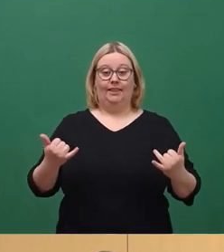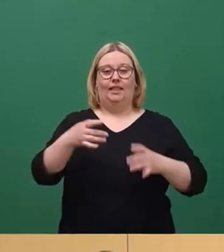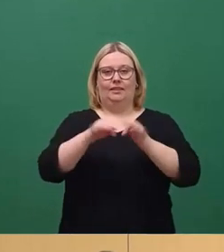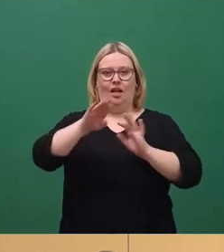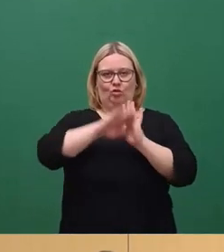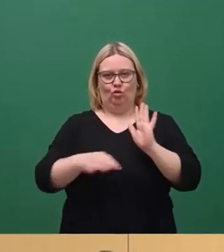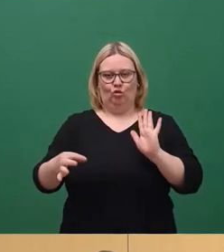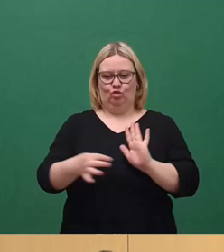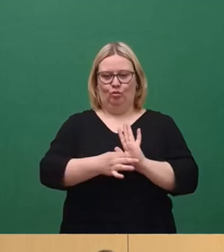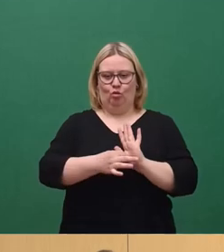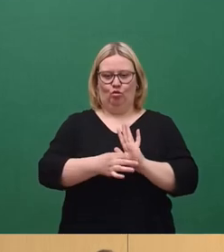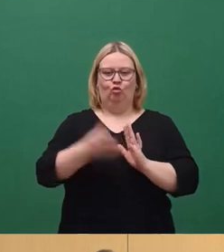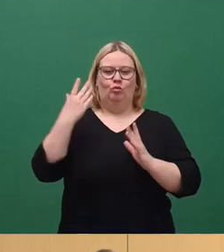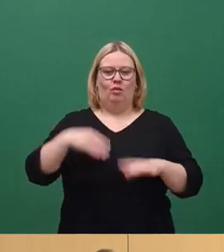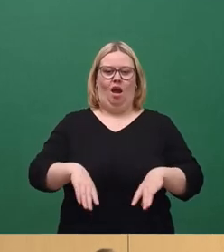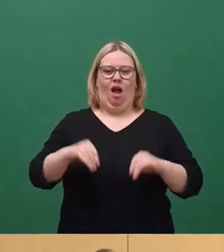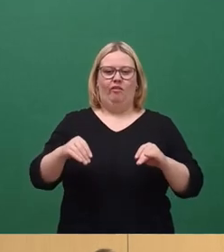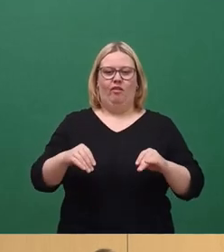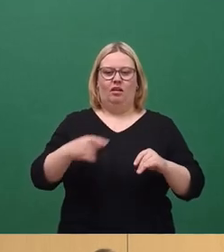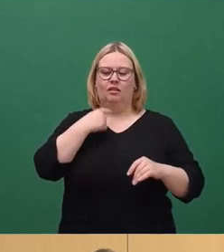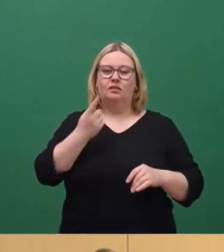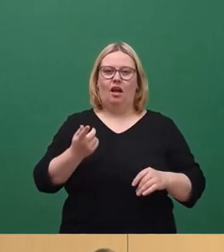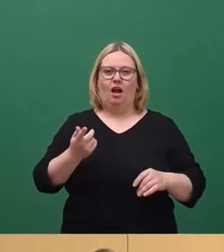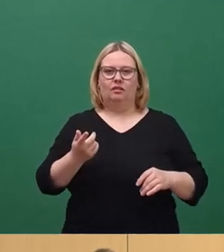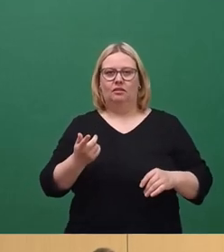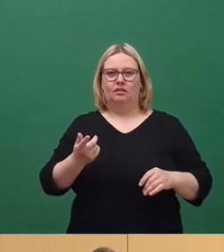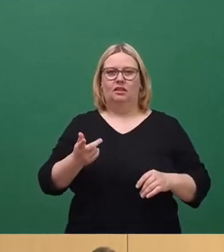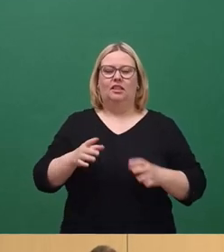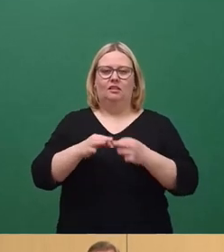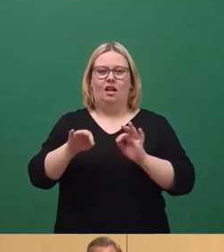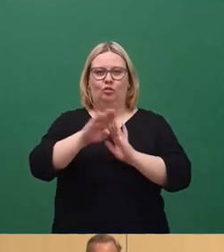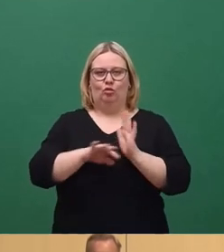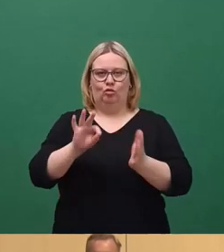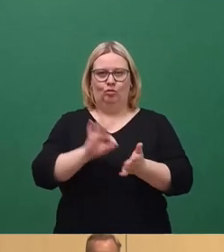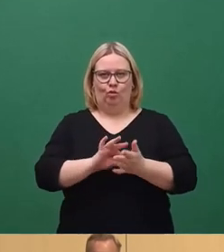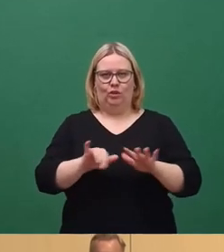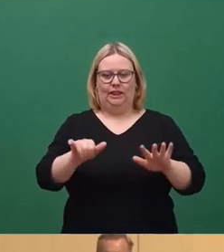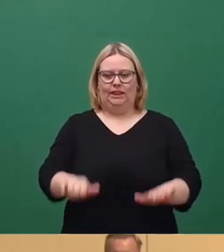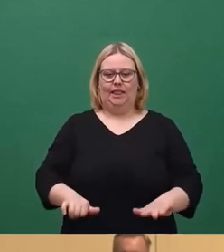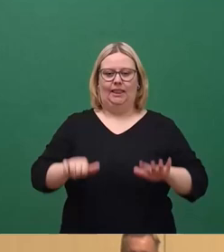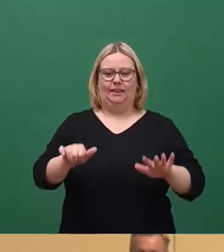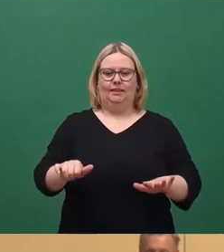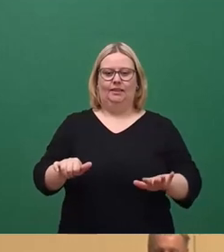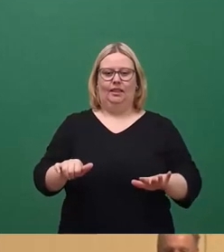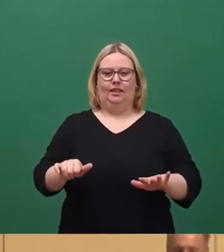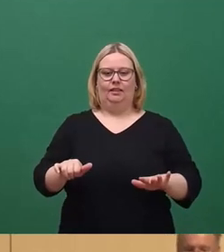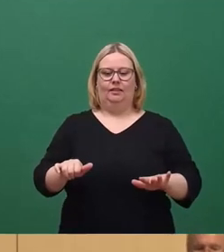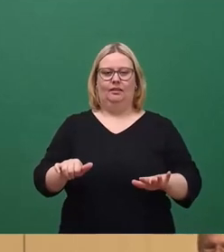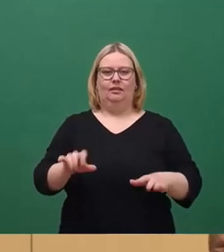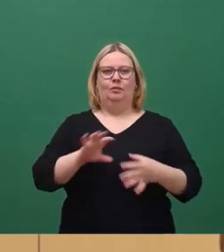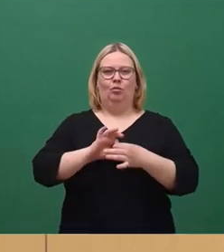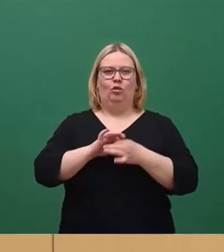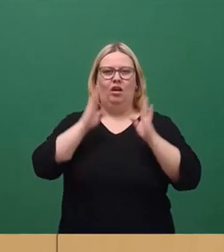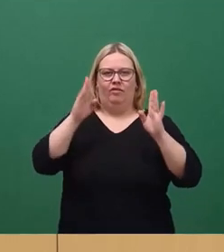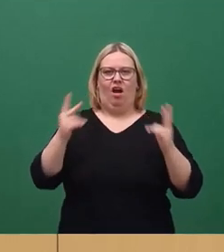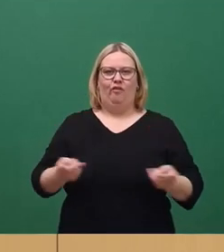Tagesordnungspunkt 16, wo es um die Fachförderrichtlinie